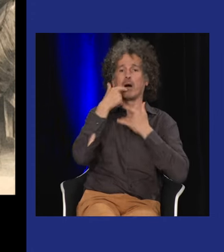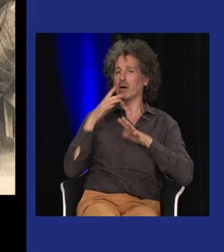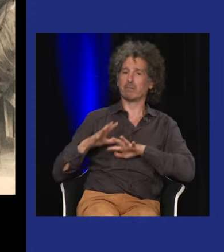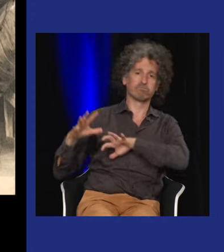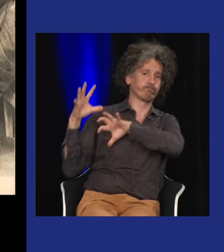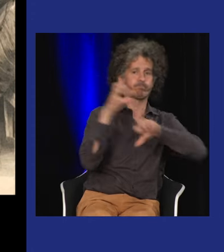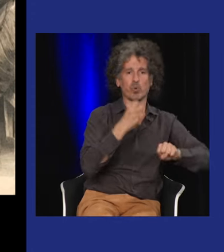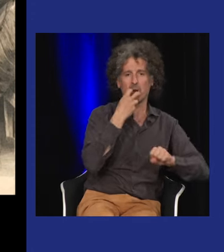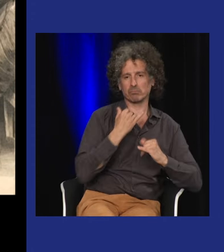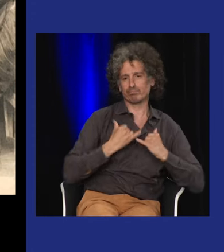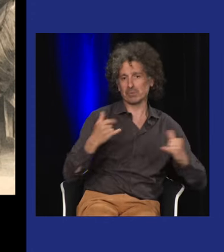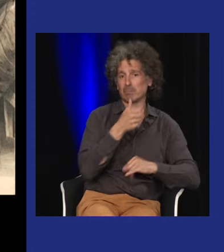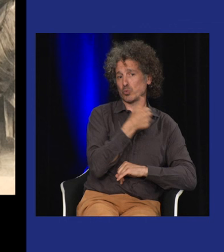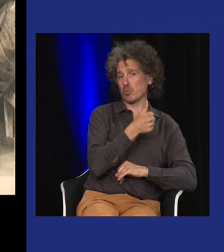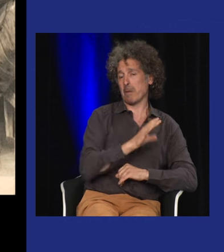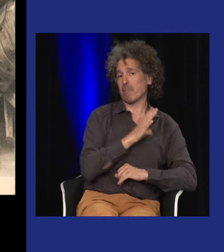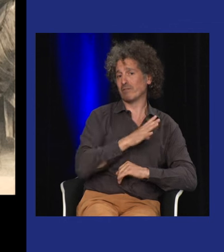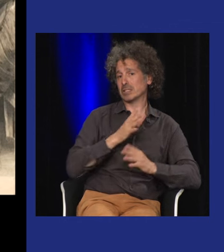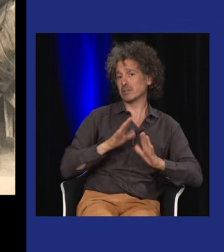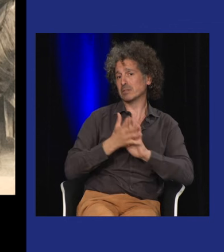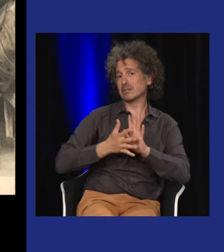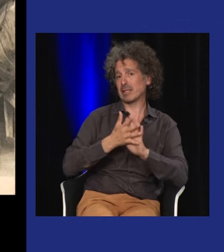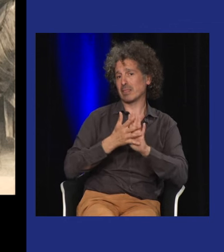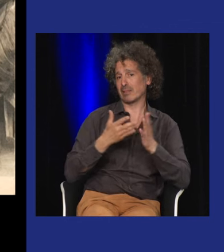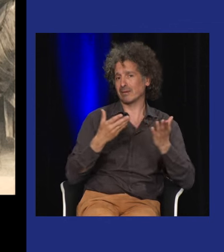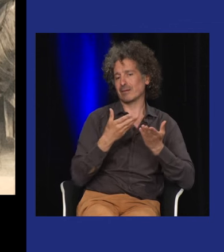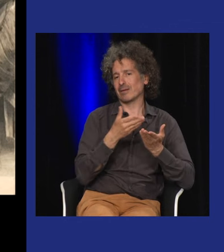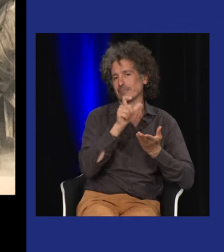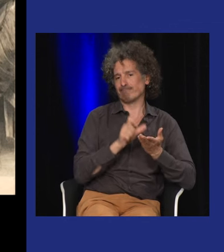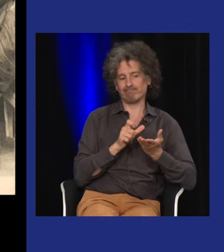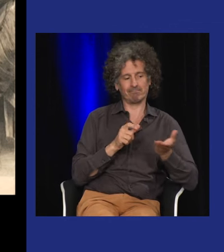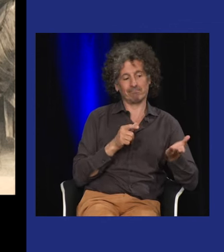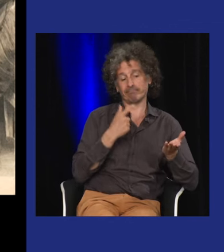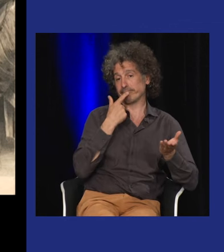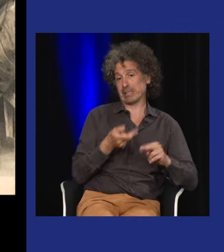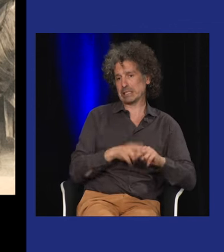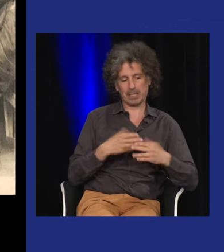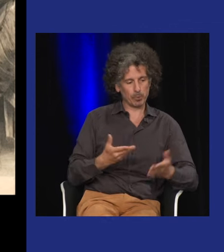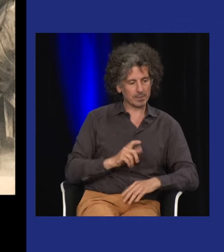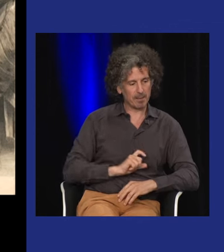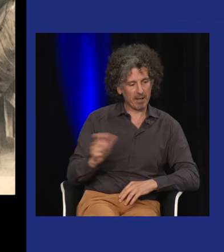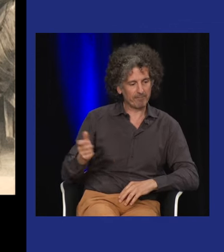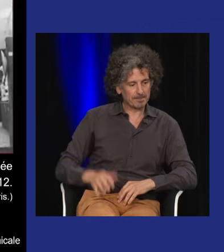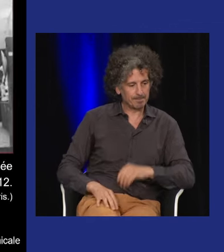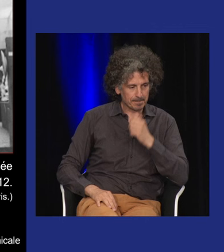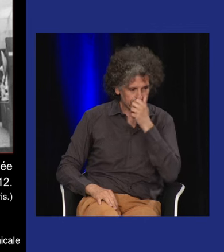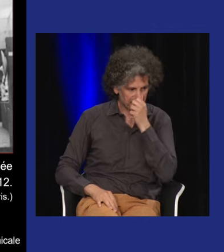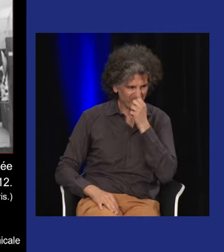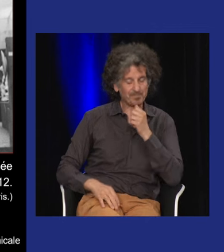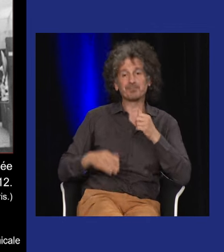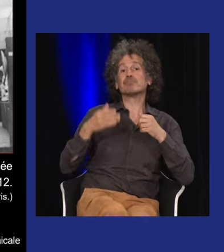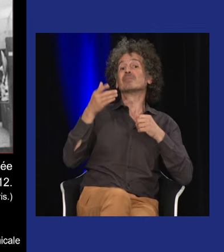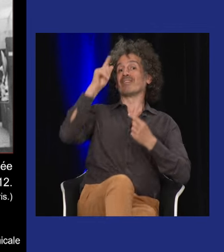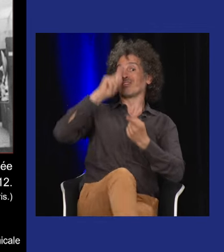masque de mort, la bouche ouverte qu'on enlève pour une espèce de libération avec un symbolisme autour de la langue des signes. Voilà.